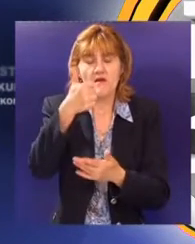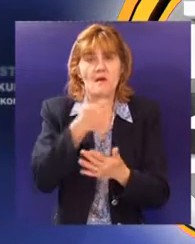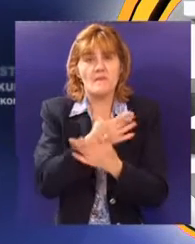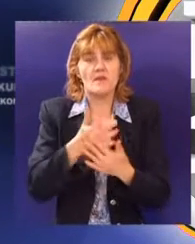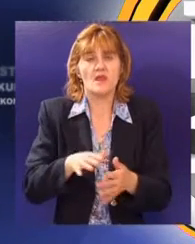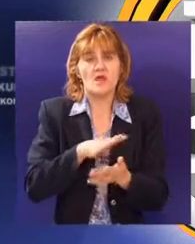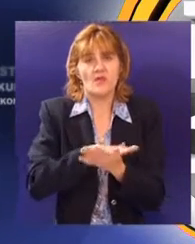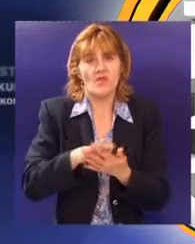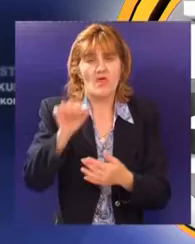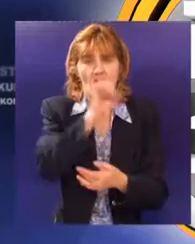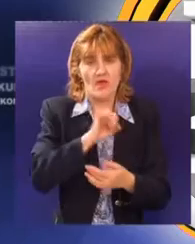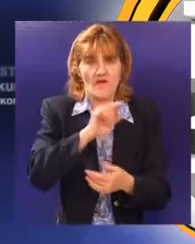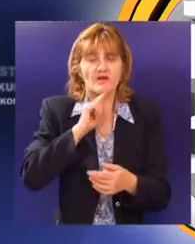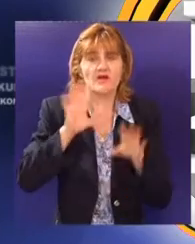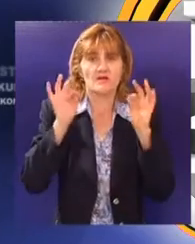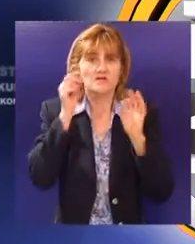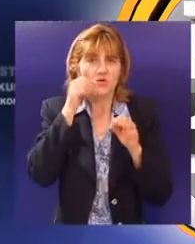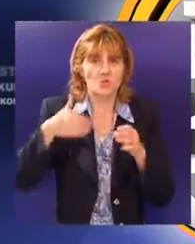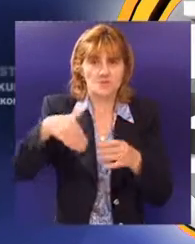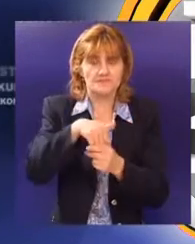bio nevraza poslivši deset naših sugrađana.